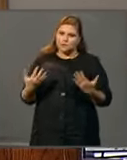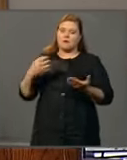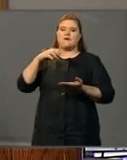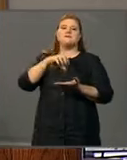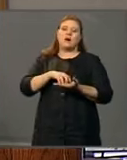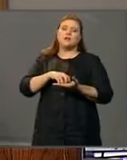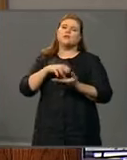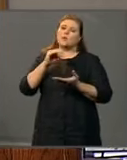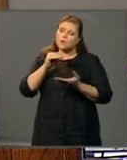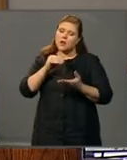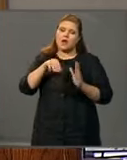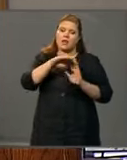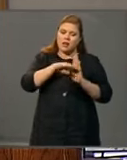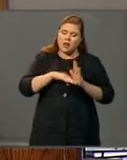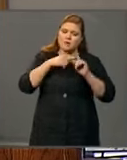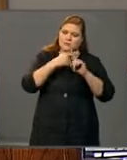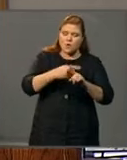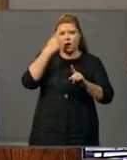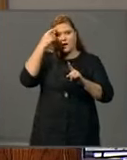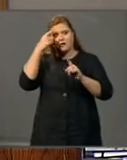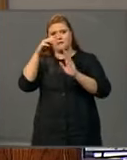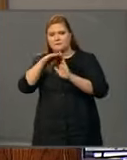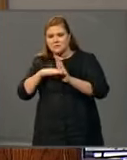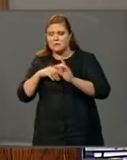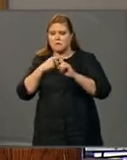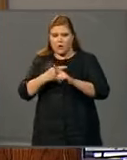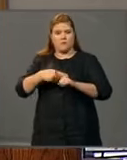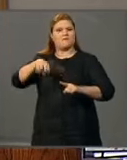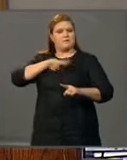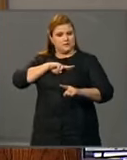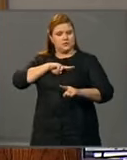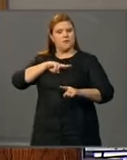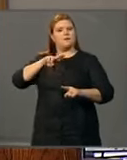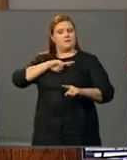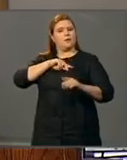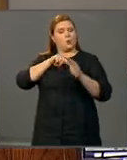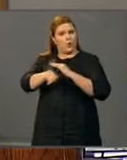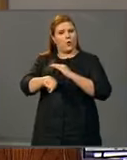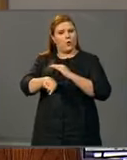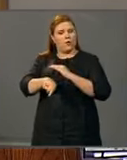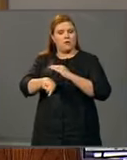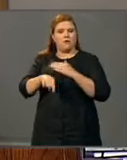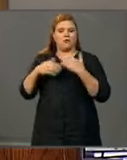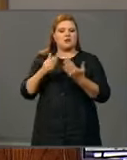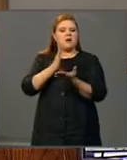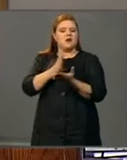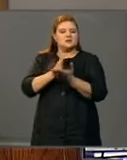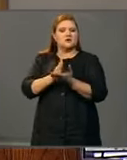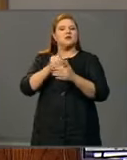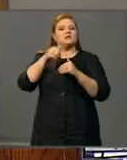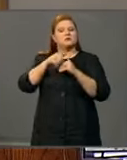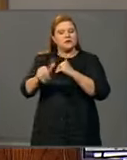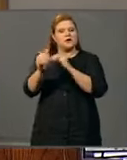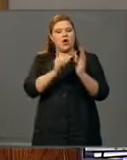olemaan kaikin laillisin ja järjellisin keinoin mukana. Se on vastuumme, se on velvollisuutemme. Se on asia, jonka hoitamista me jatkamme